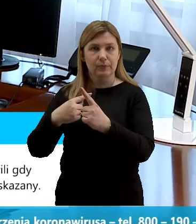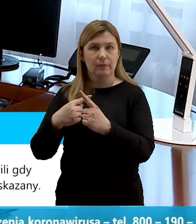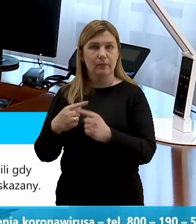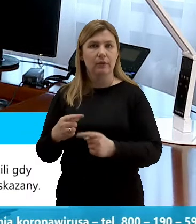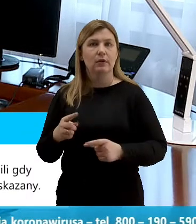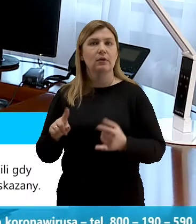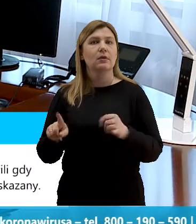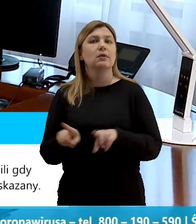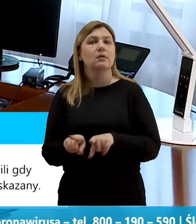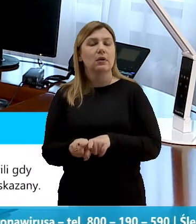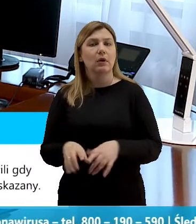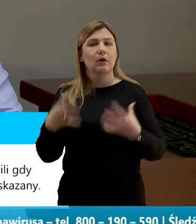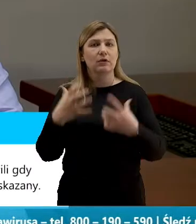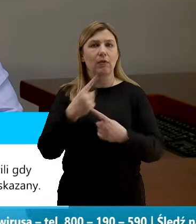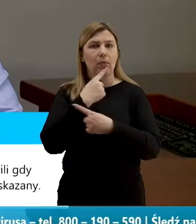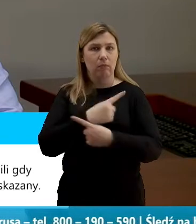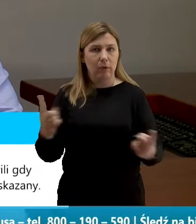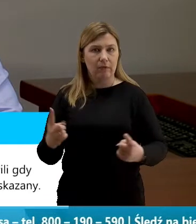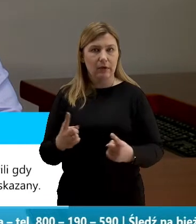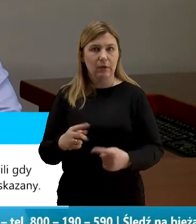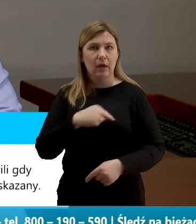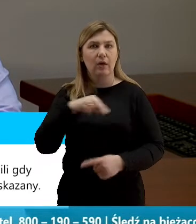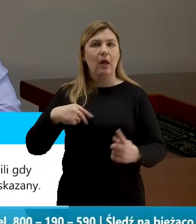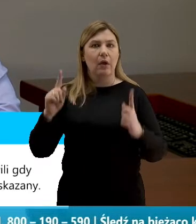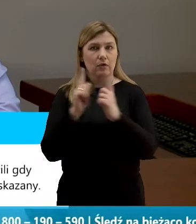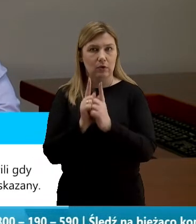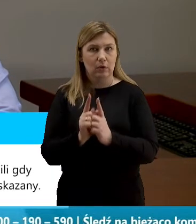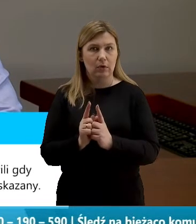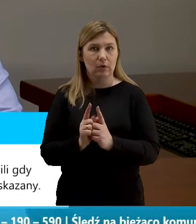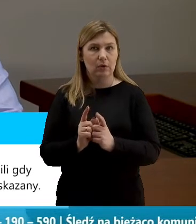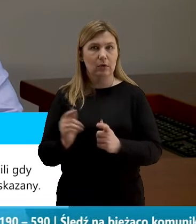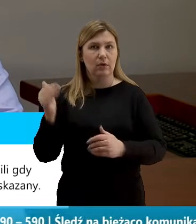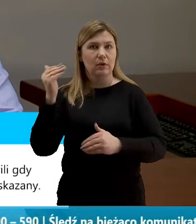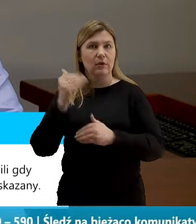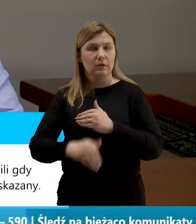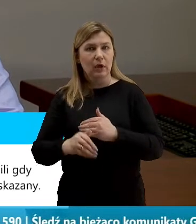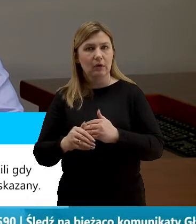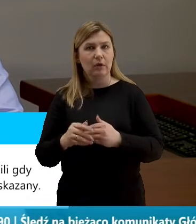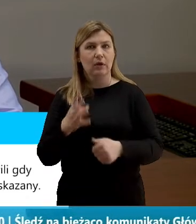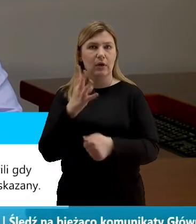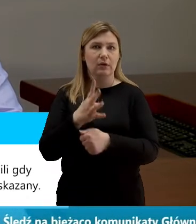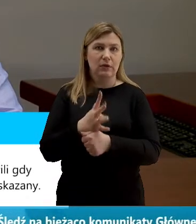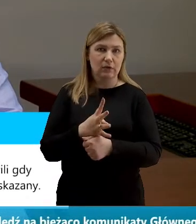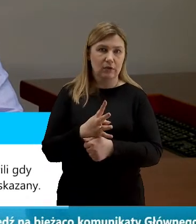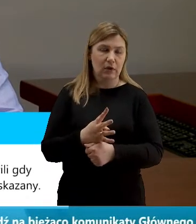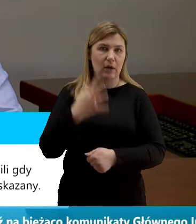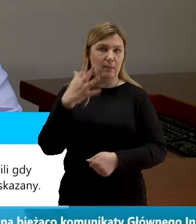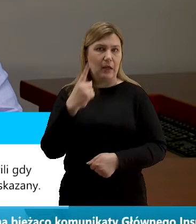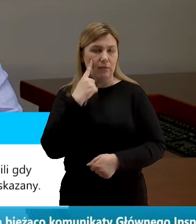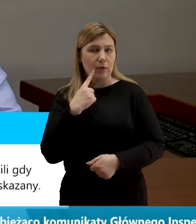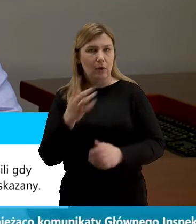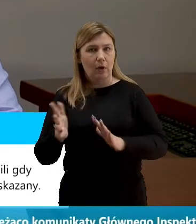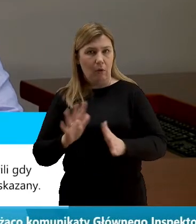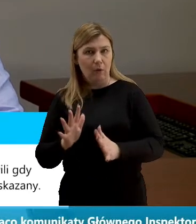I chciałbym powiedzieć, że nasze spotkanie chciałbym zakończyło się mniej więcej za 45 minut,